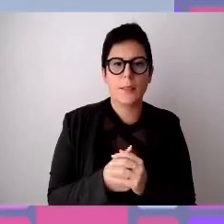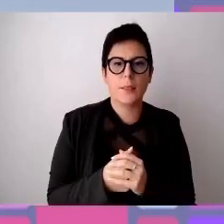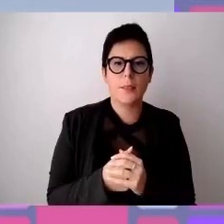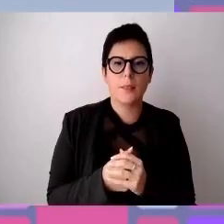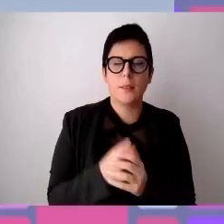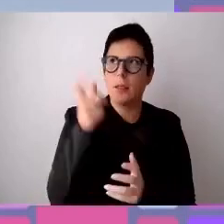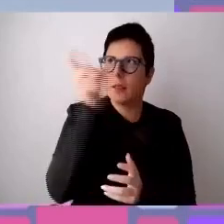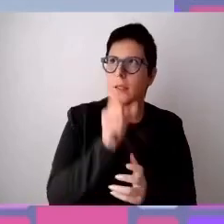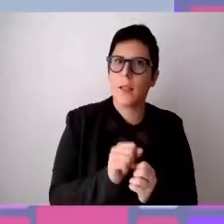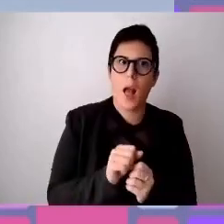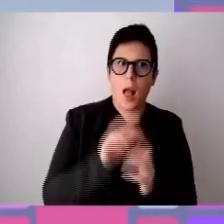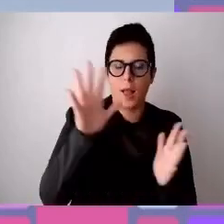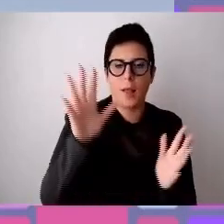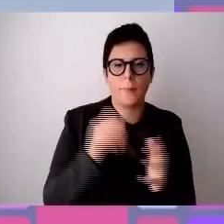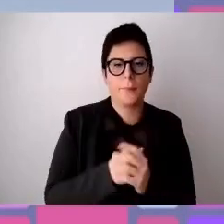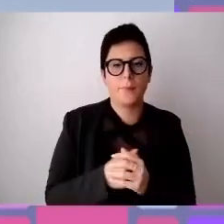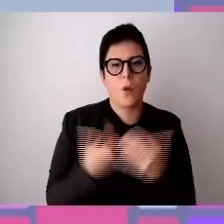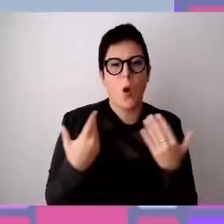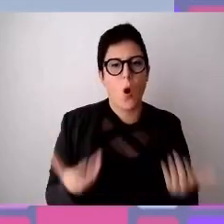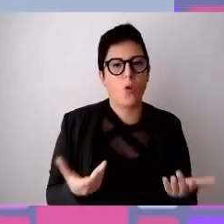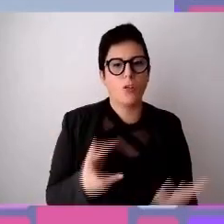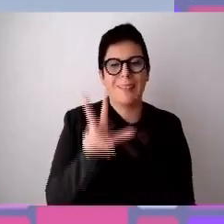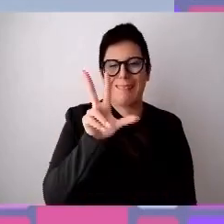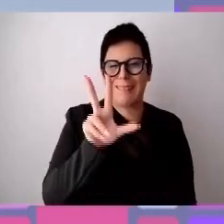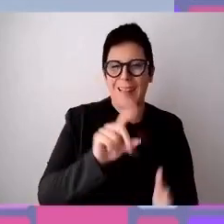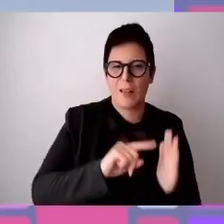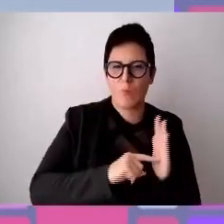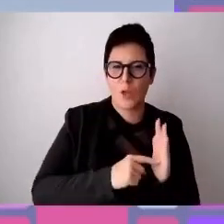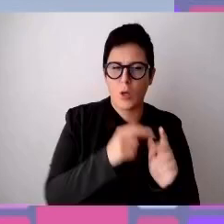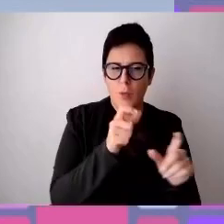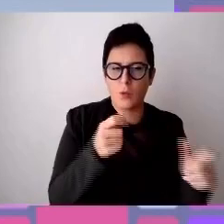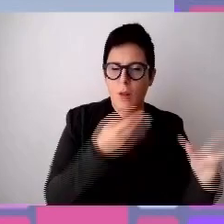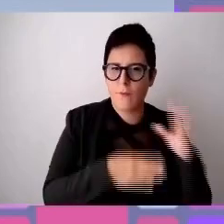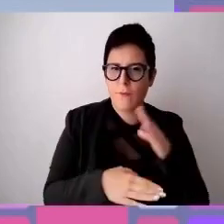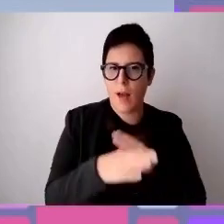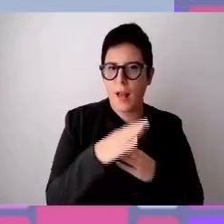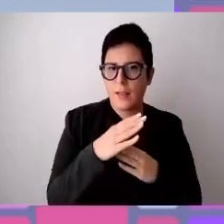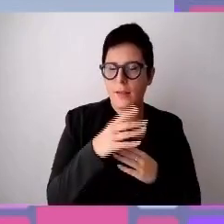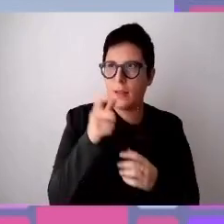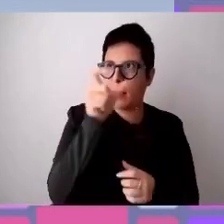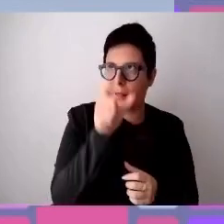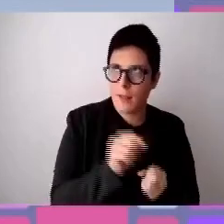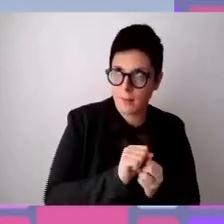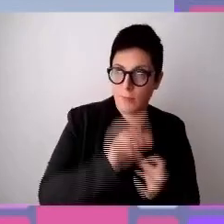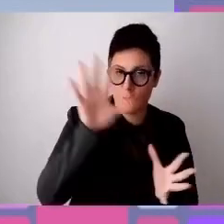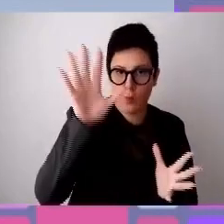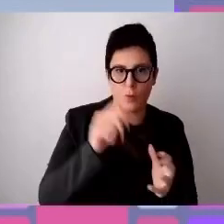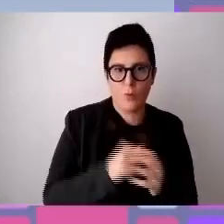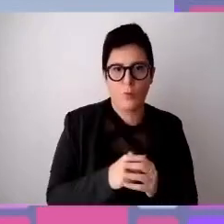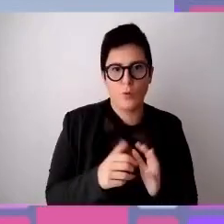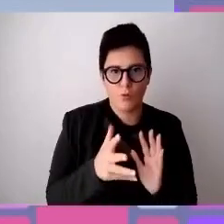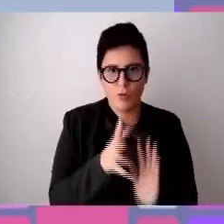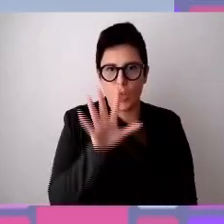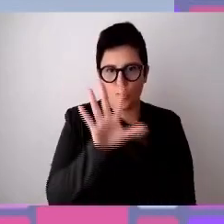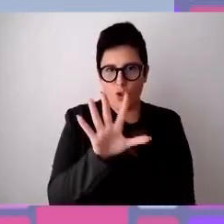scenario italiano. Noi ad oggi abbiamo circa 3 milioni di persone invalide presente sul nostro territorio nazionale, quindi parliamo di circa il